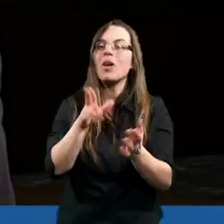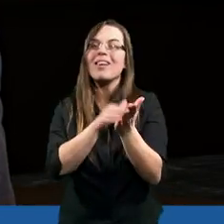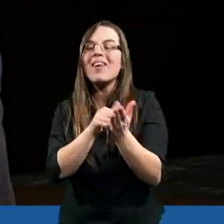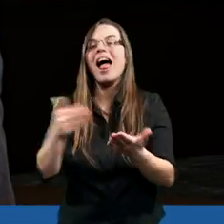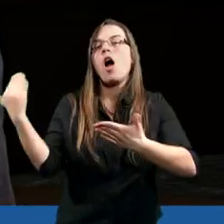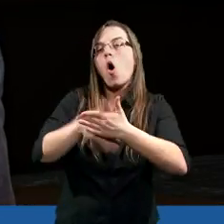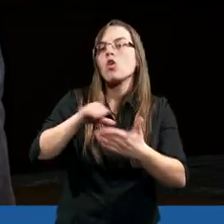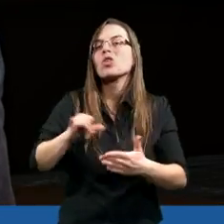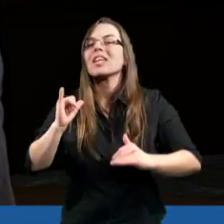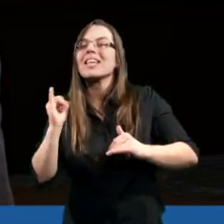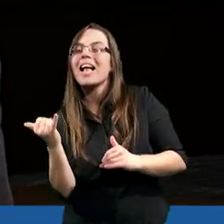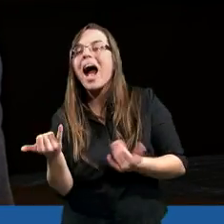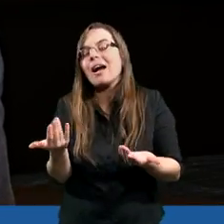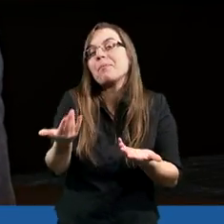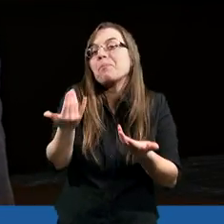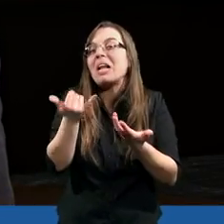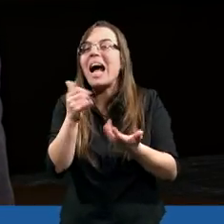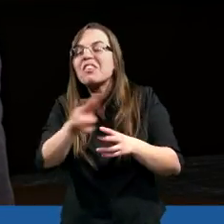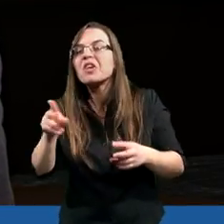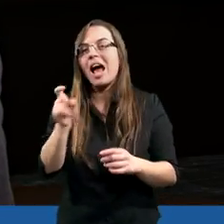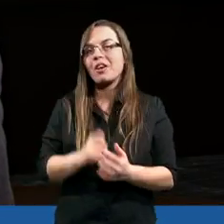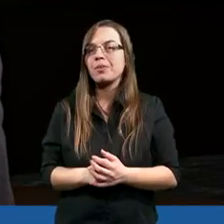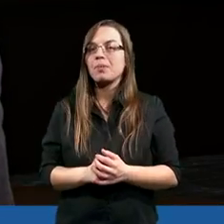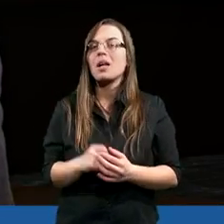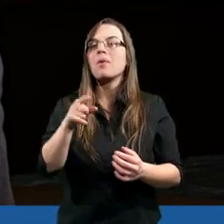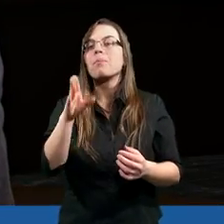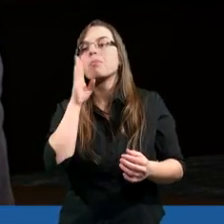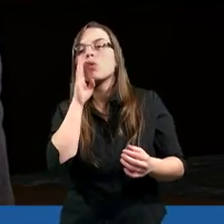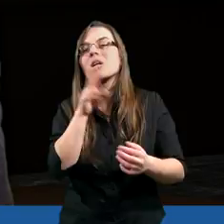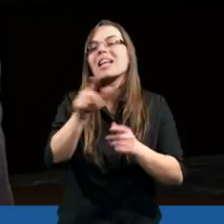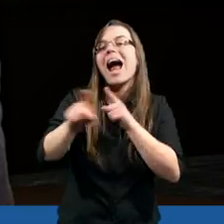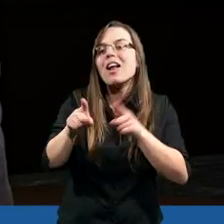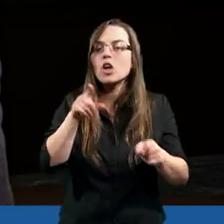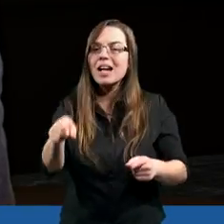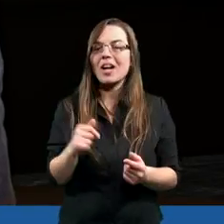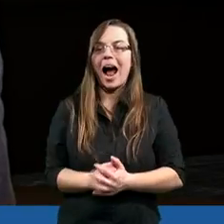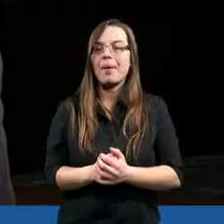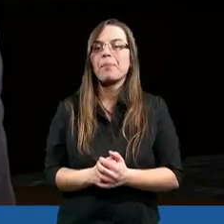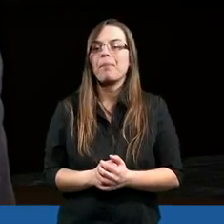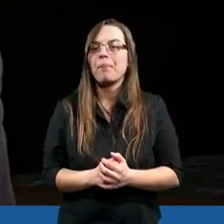zwykle kończą się jako sekty jakieś w tym pejoratywnym znaczeniu,